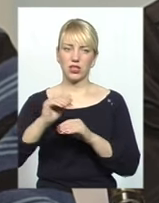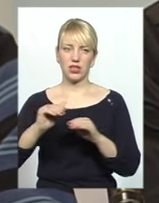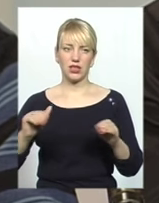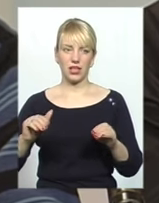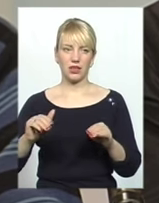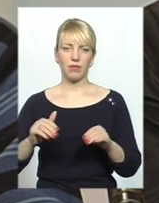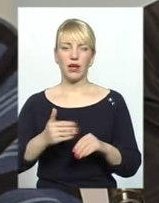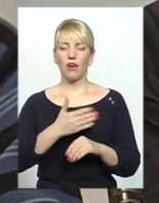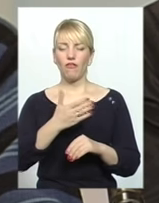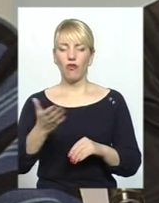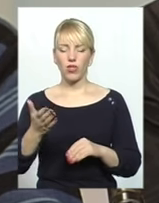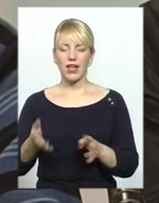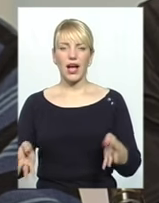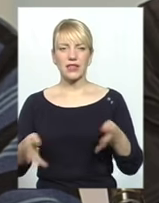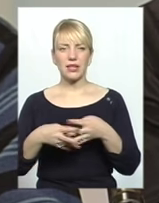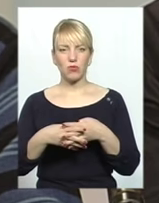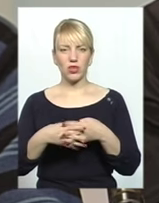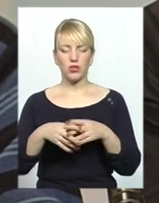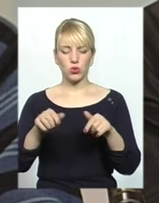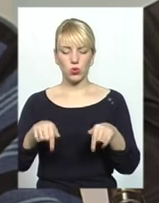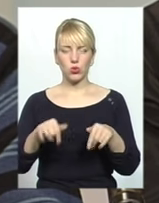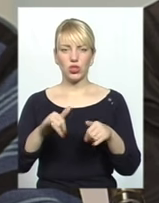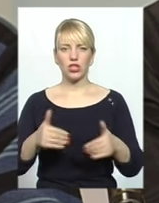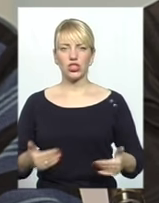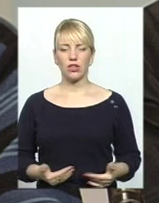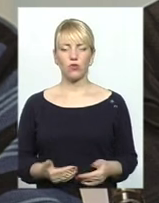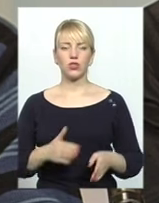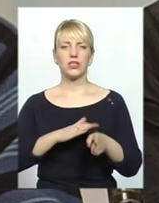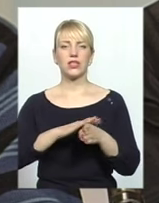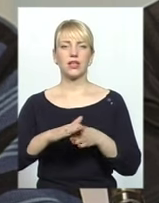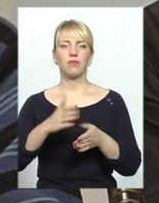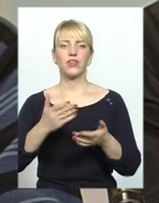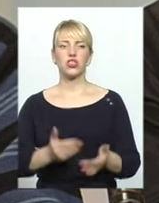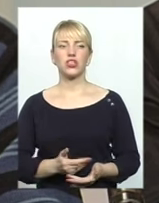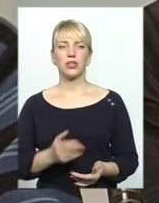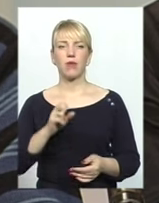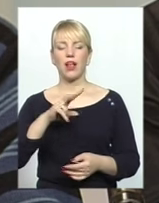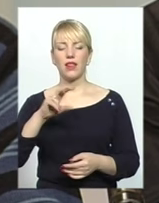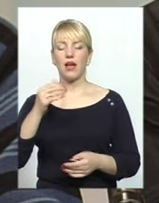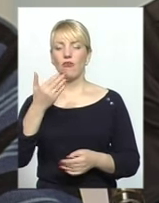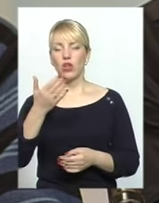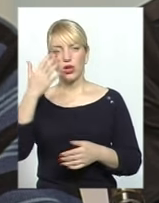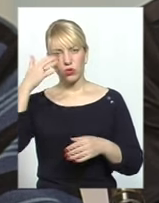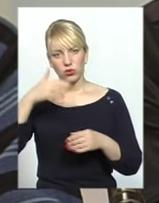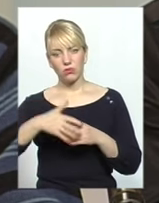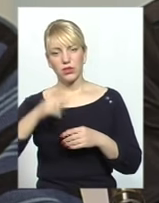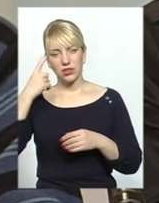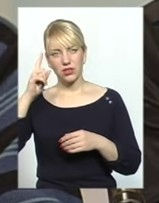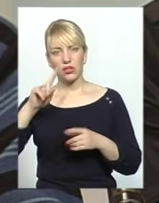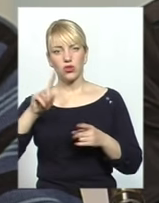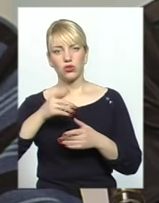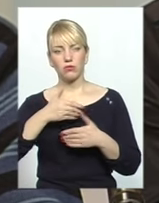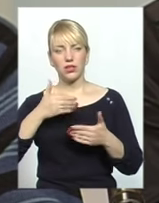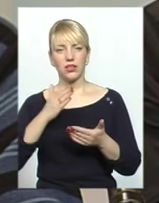асимілювалися тут, вони живуть цивільним життям, але вони розуміють і знають, що вони мусульмани.